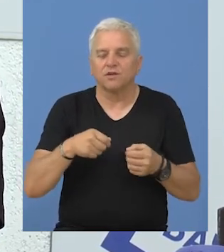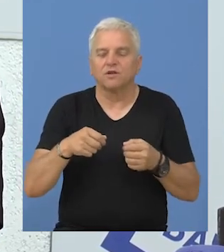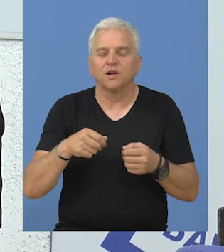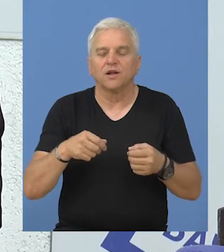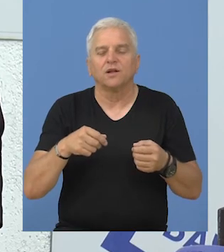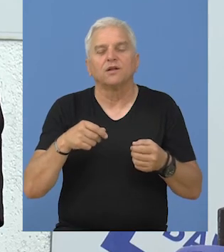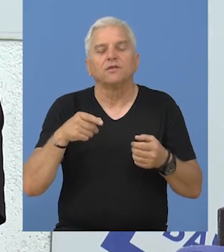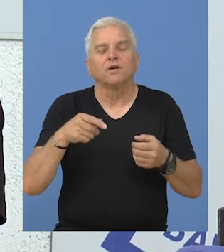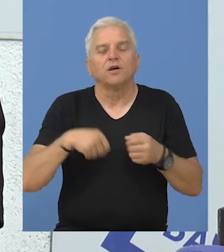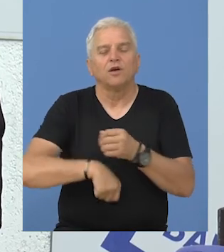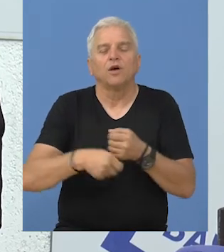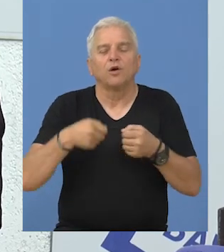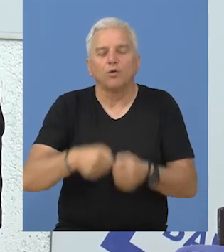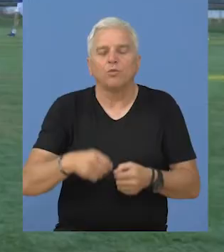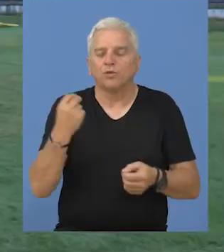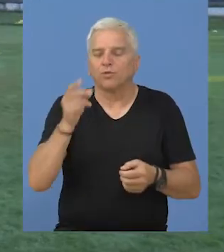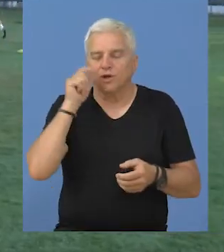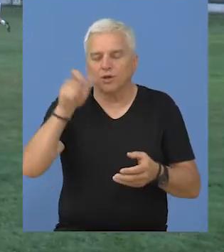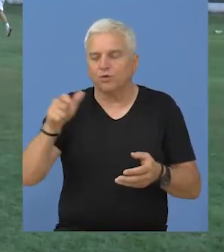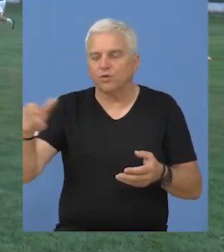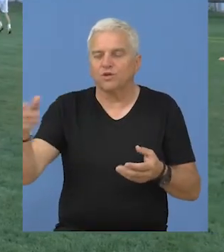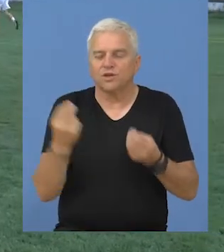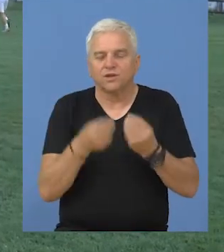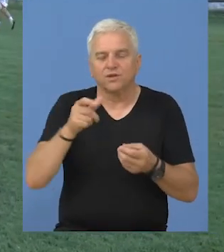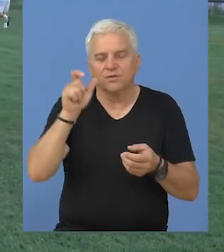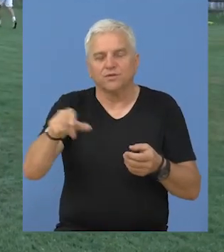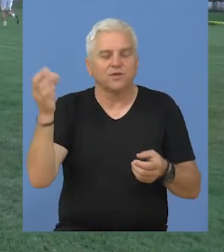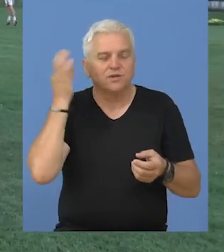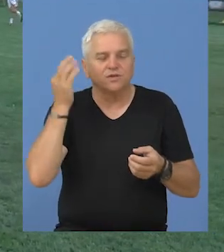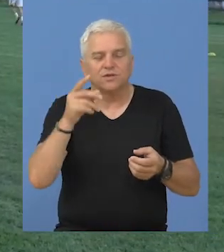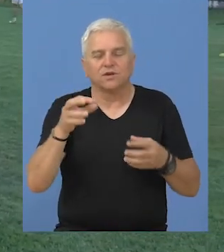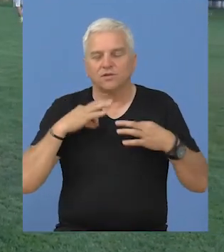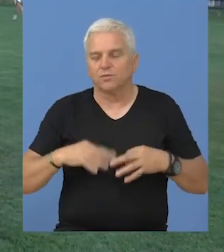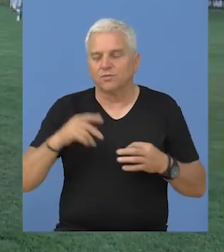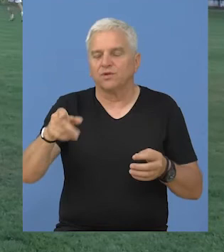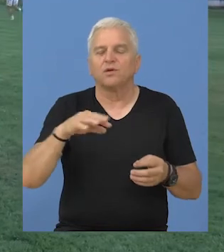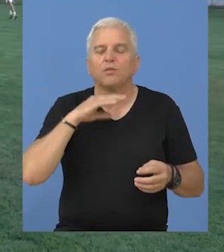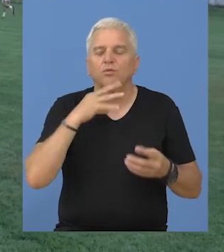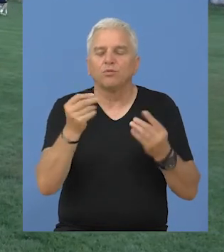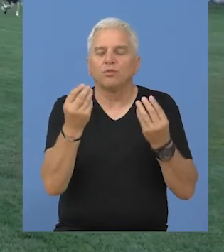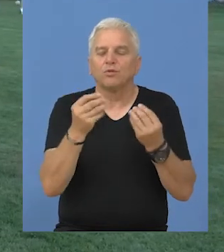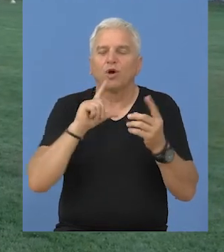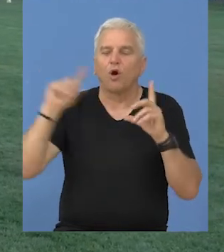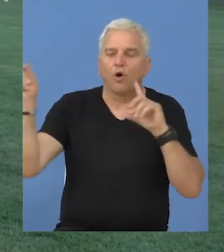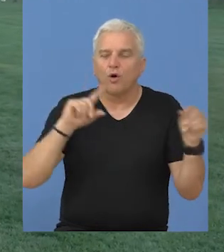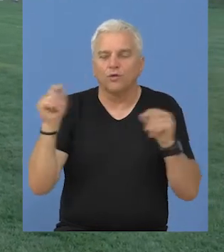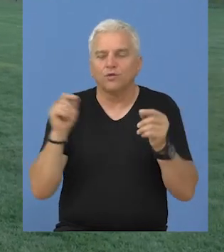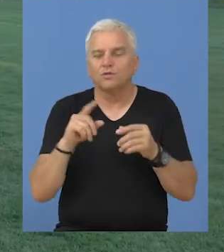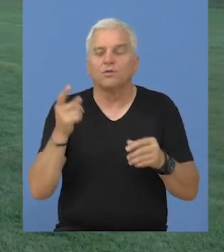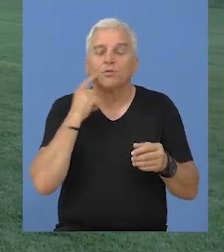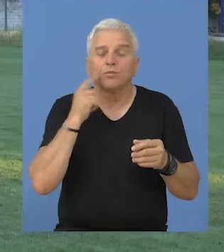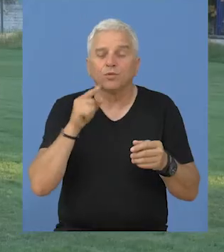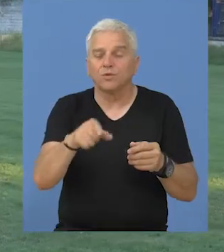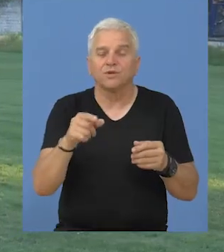organizovan klub, dobri ljudi, igrači, čuli ste od predsednika, puno je njih otišlo.